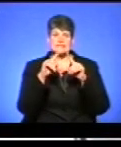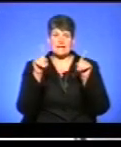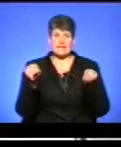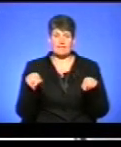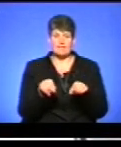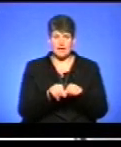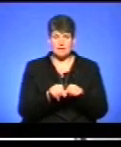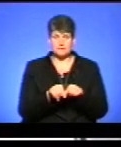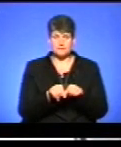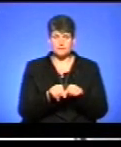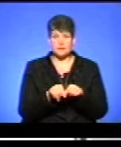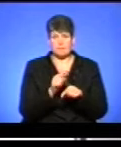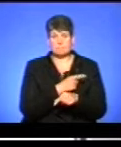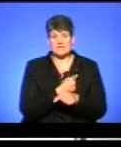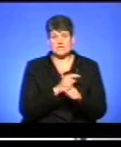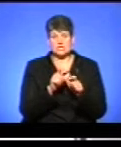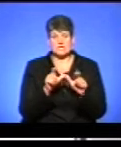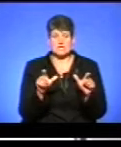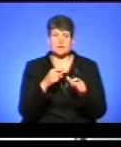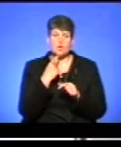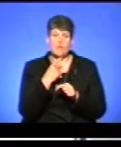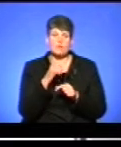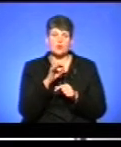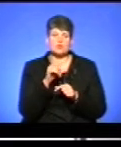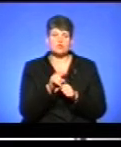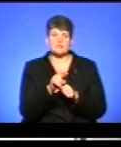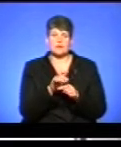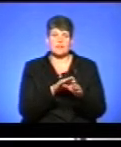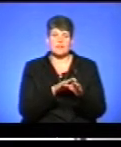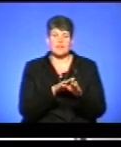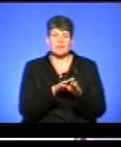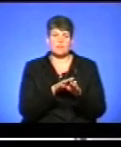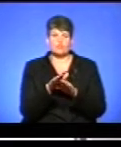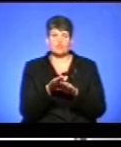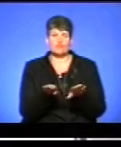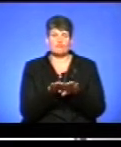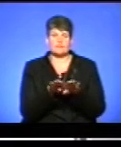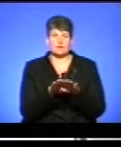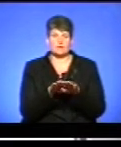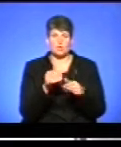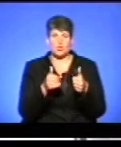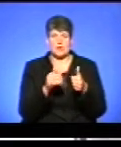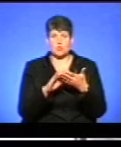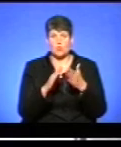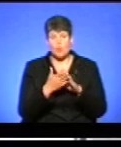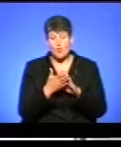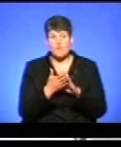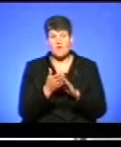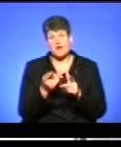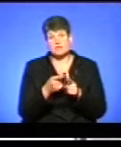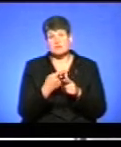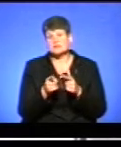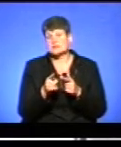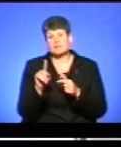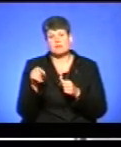Тому тут тезі медичні заклади говорять про те, що вони не зовсім в рівних конкурентних умовах, але це вимога,